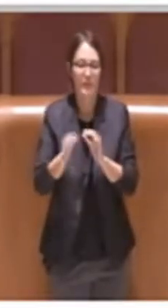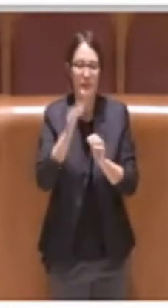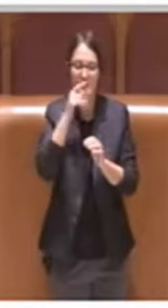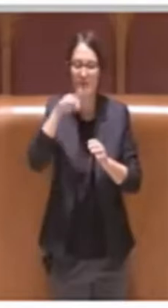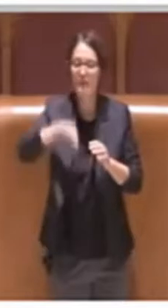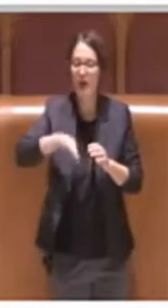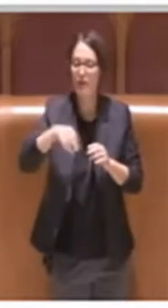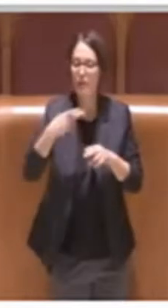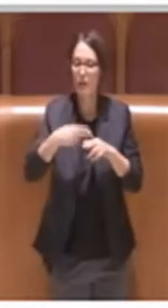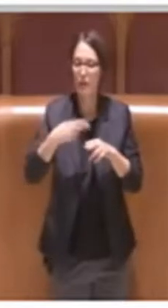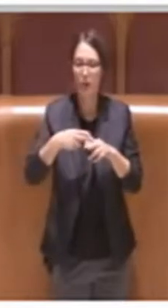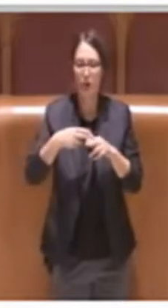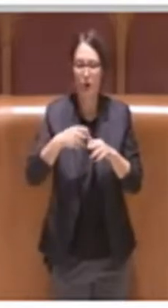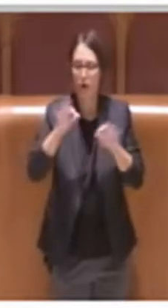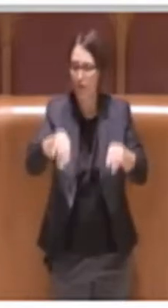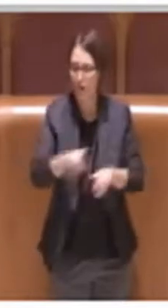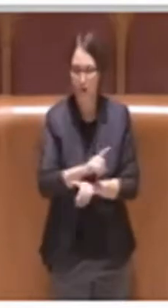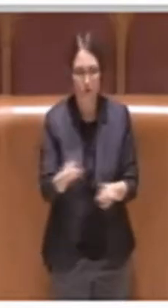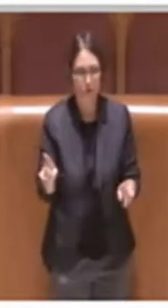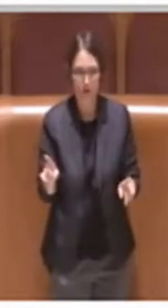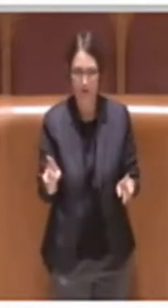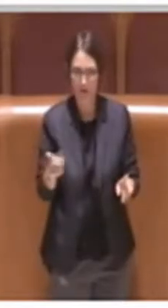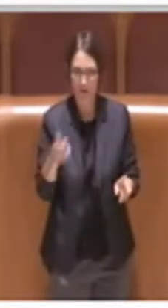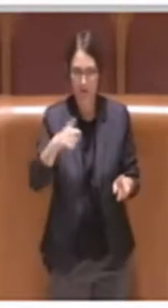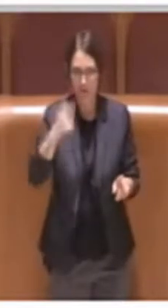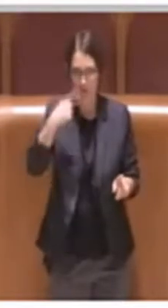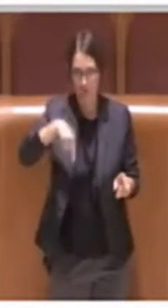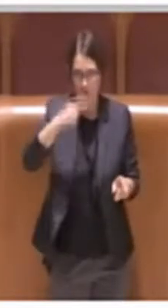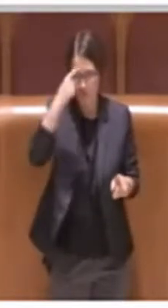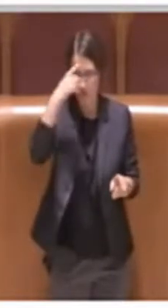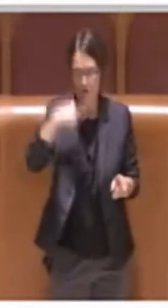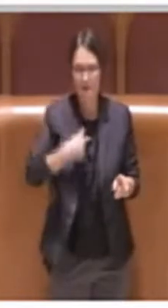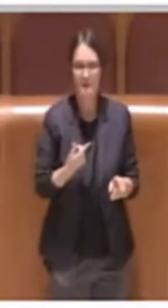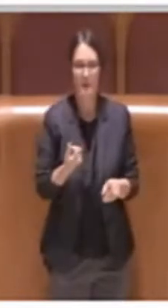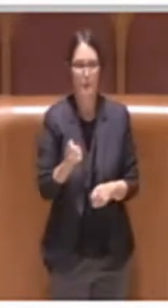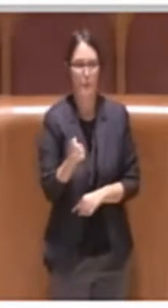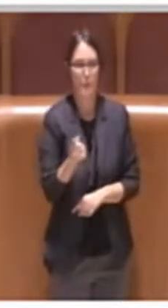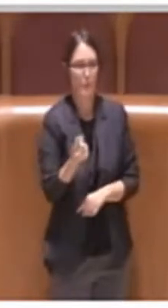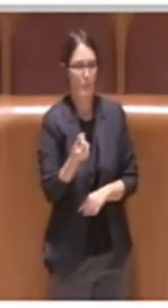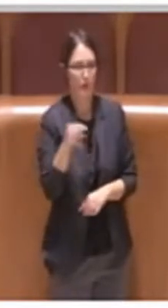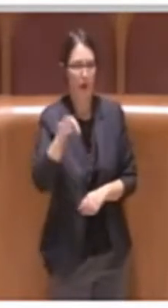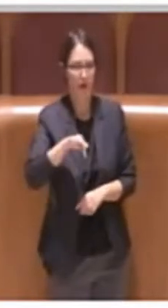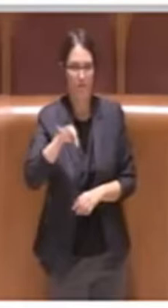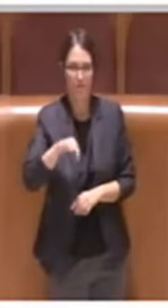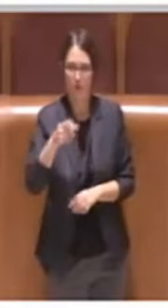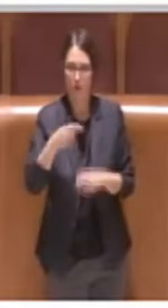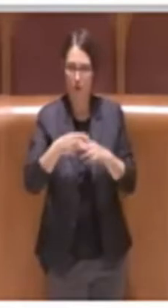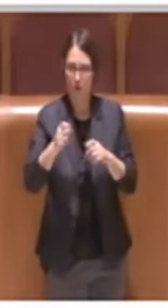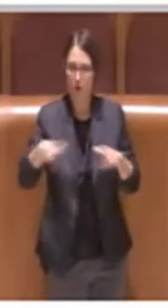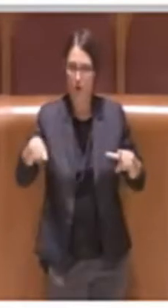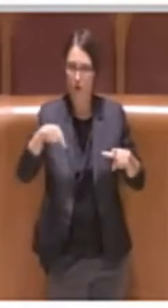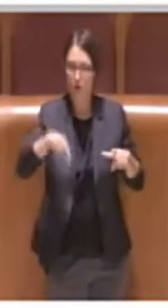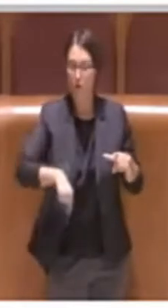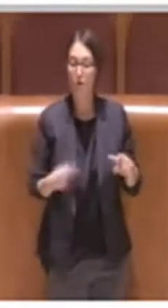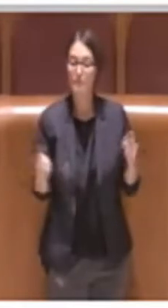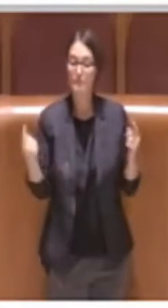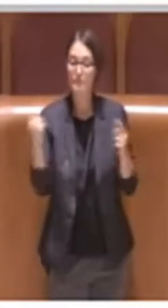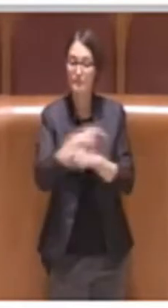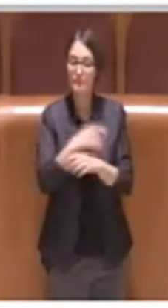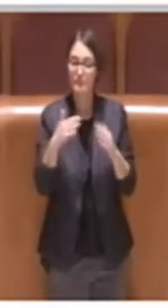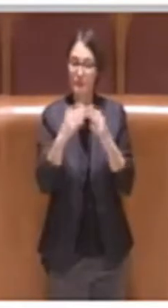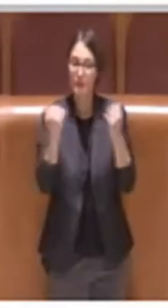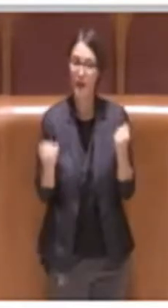sappiamo quanto sono elevati i costi degli affitti qui a Roma. L'housing chip consente di garantire a queste